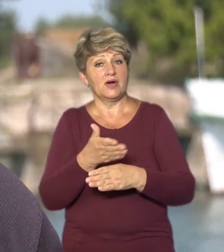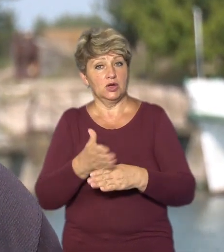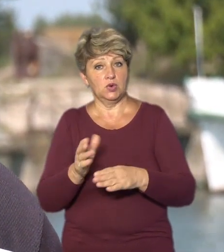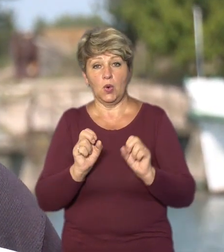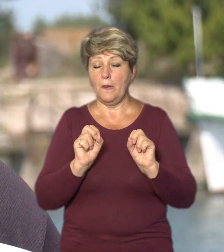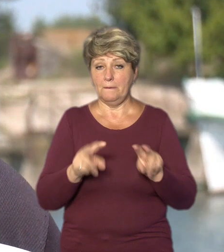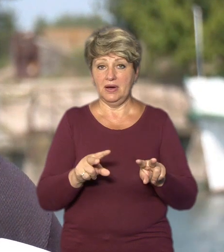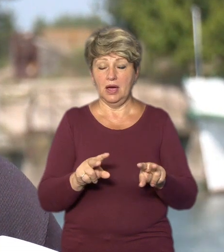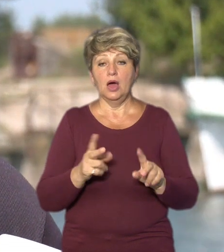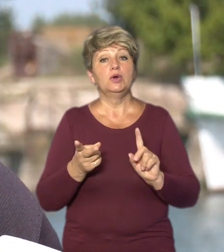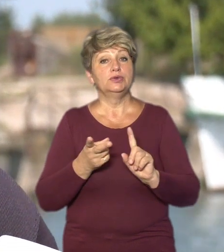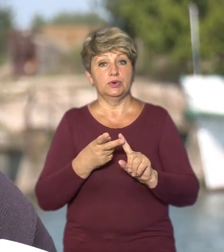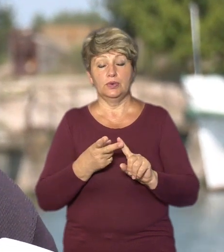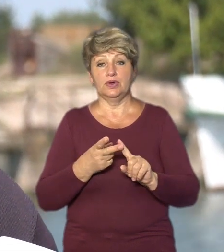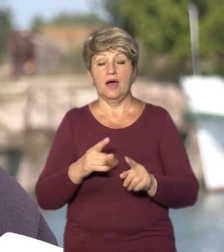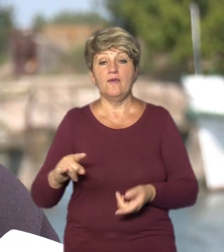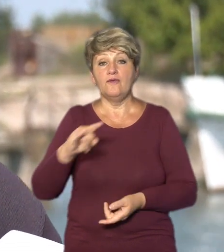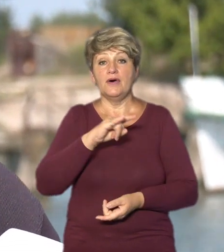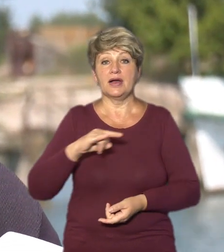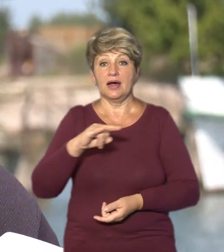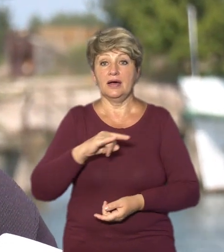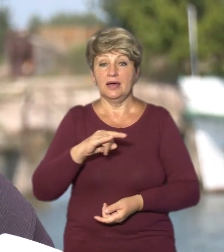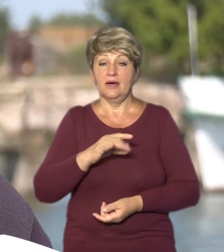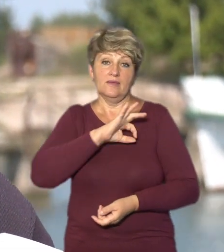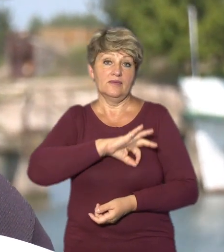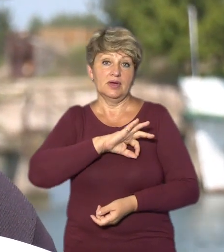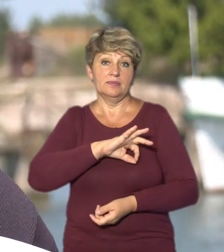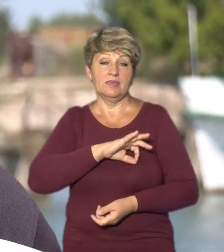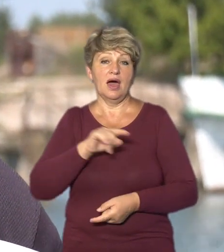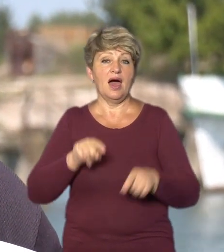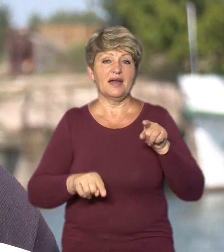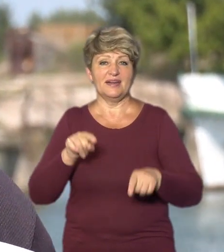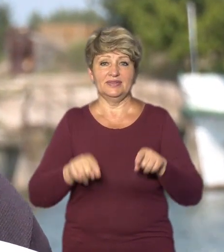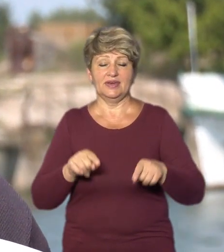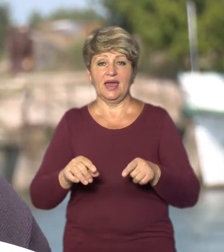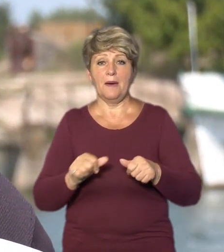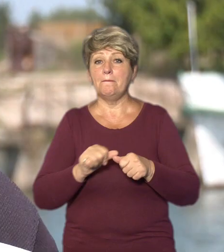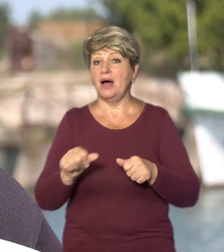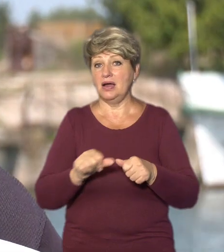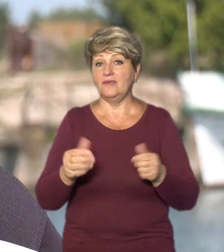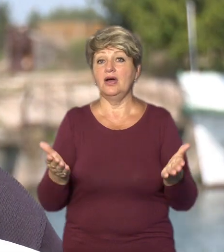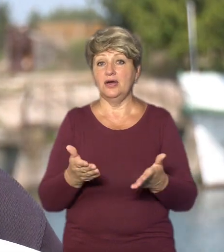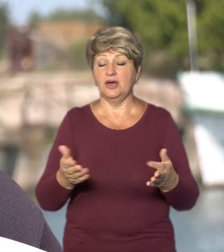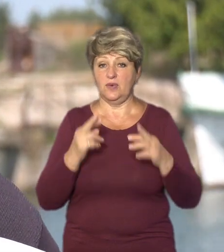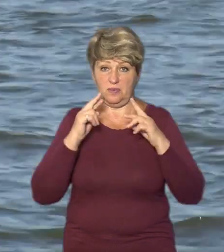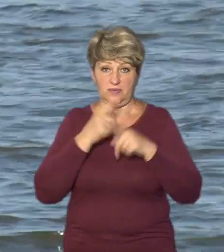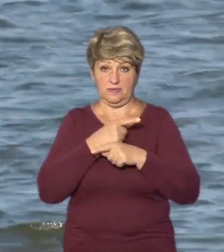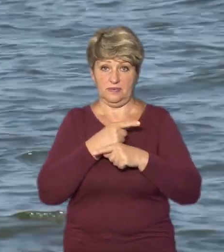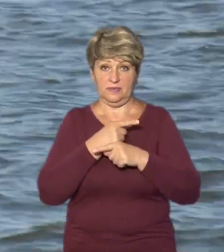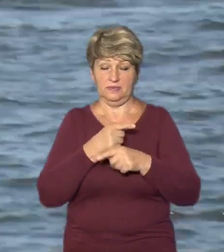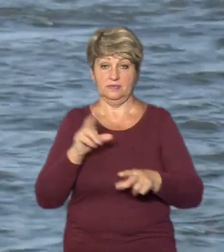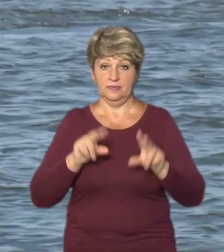тобто він небезпечний. По-друге, в ракетах використовується рідке ракетне паливо, яке саме по собі дуже токсична речовина.